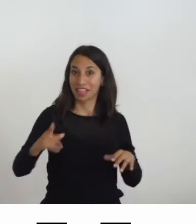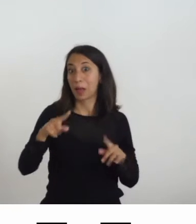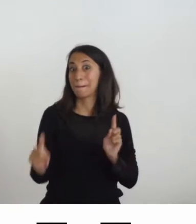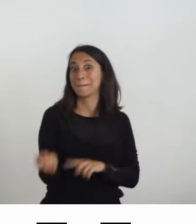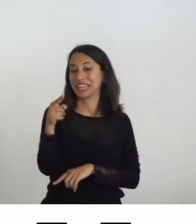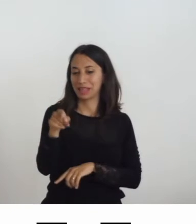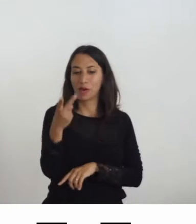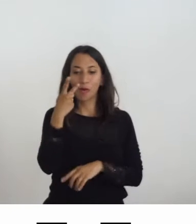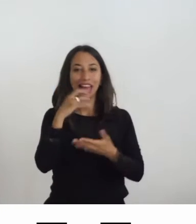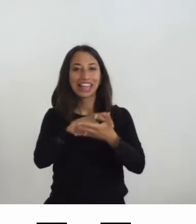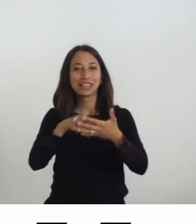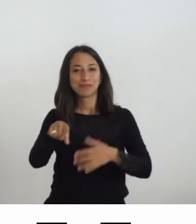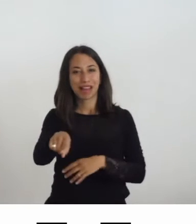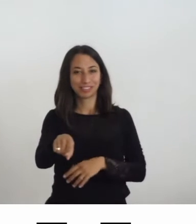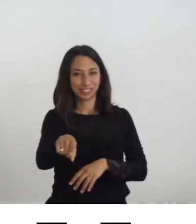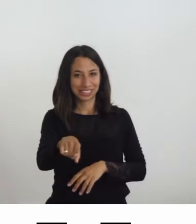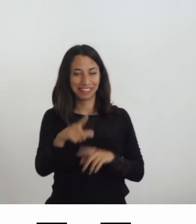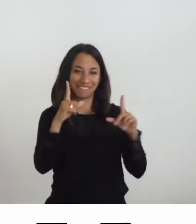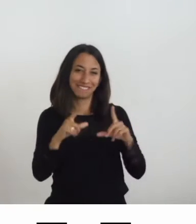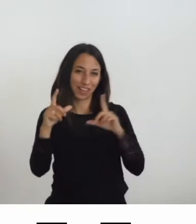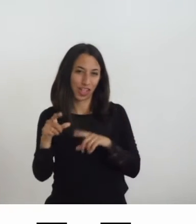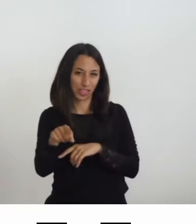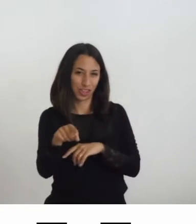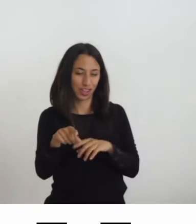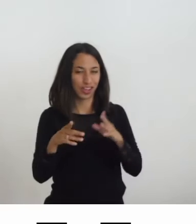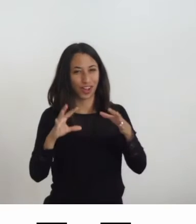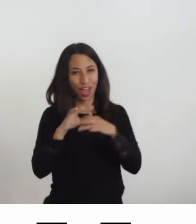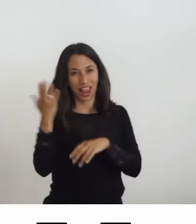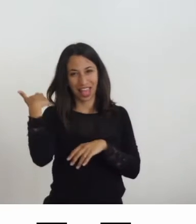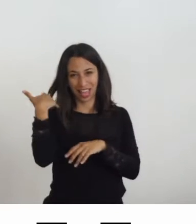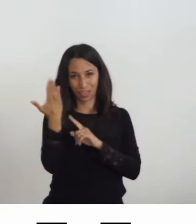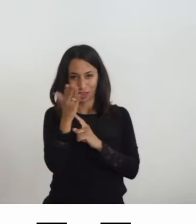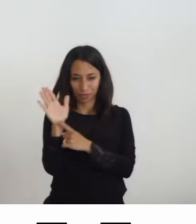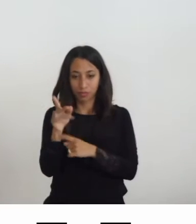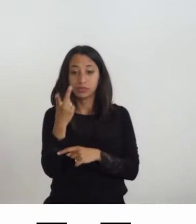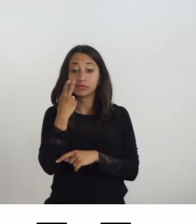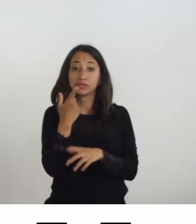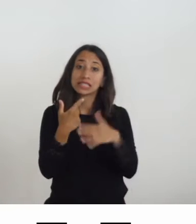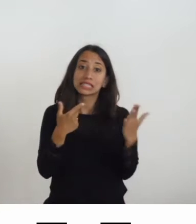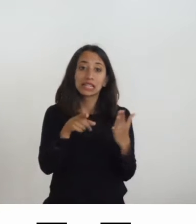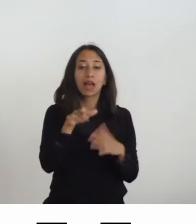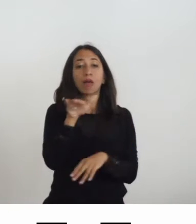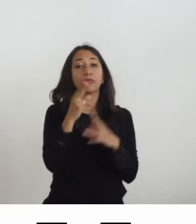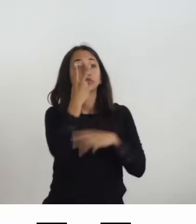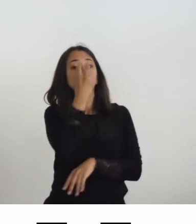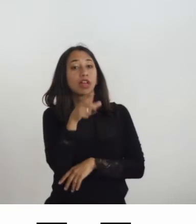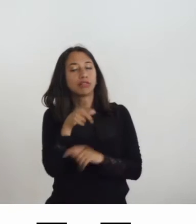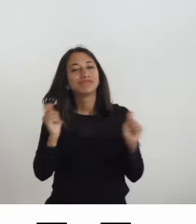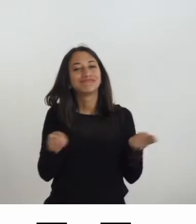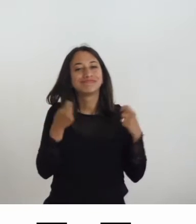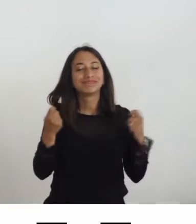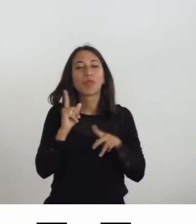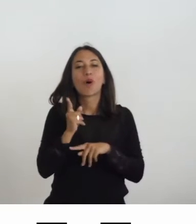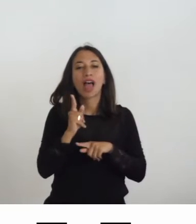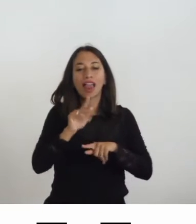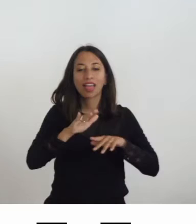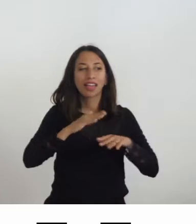quell'esposizione, sulla sinistra vediamo un bambino cieco che si esercita nel toccare